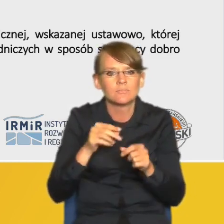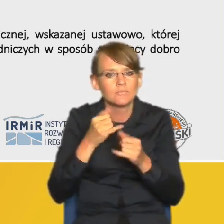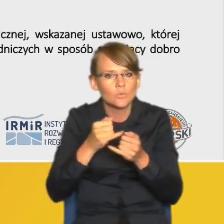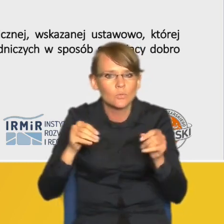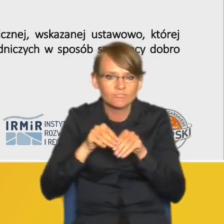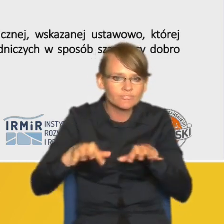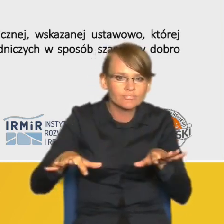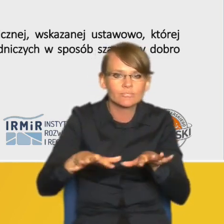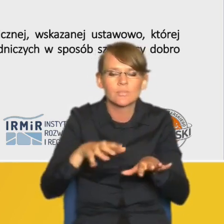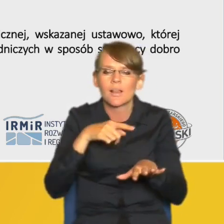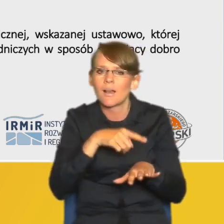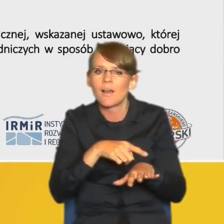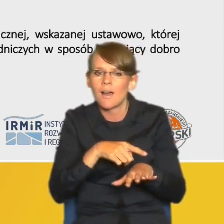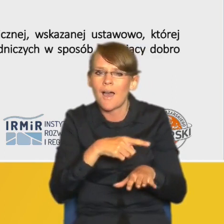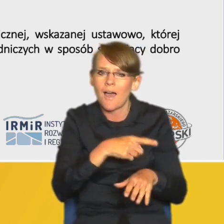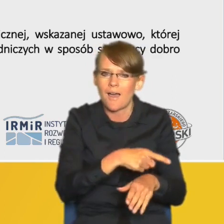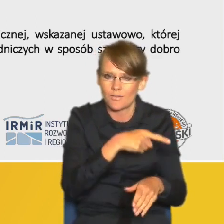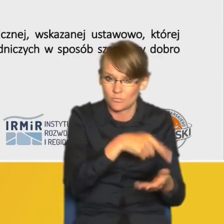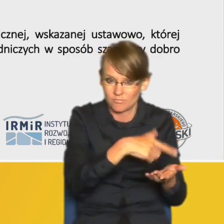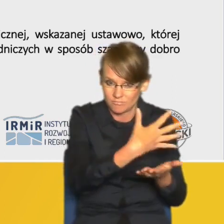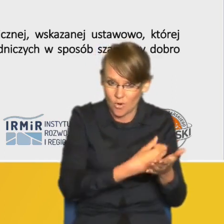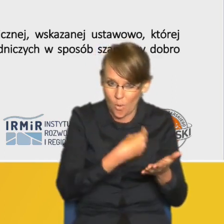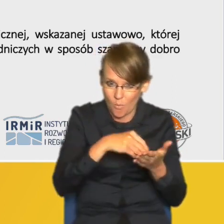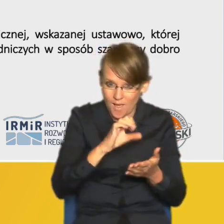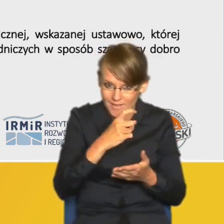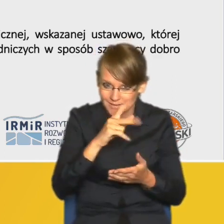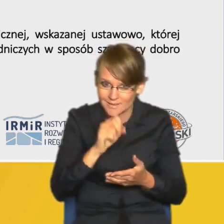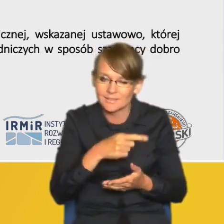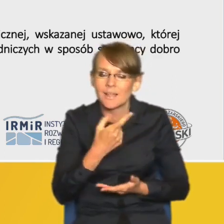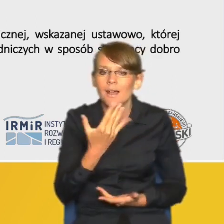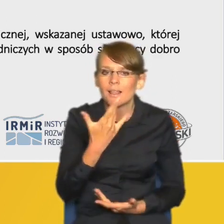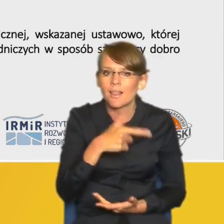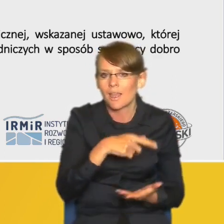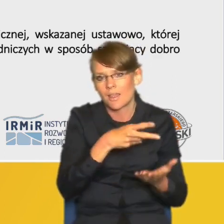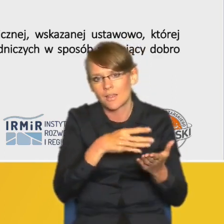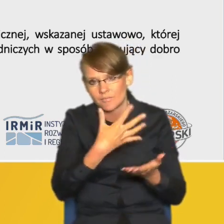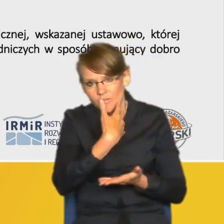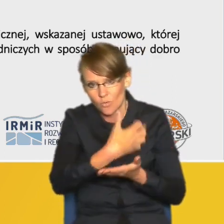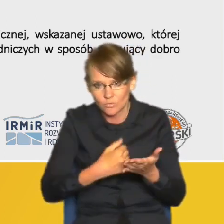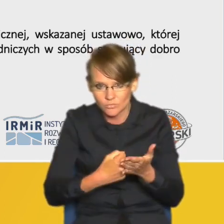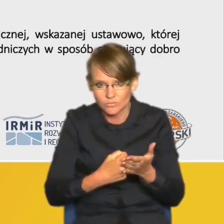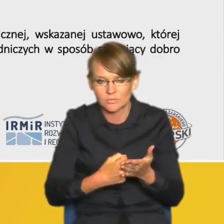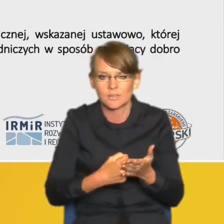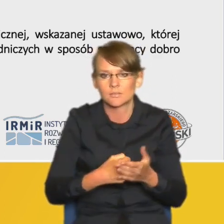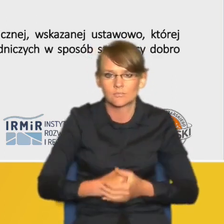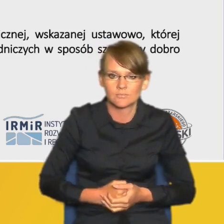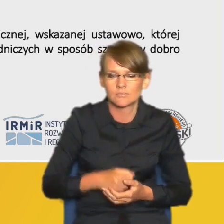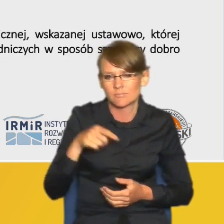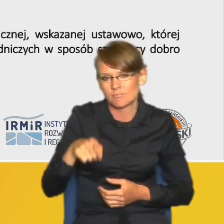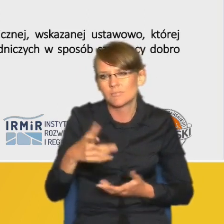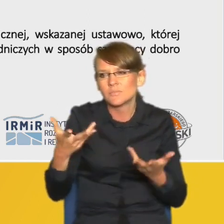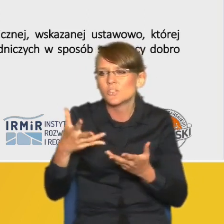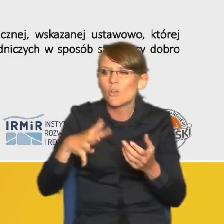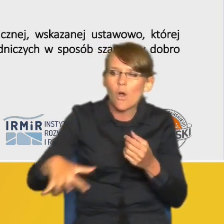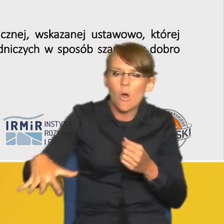adiacencka pokrywać w związku z procesami urbanizacji które mają miejsce na określonym